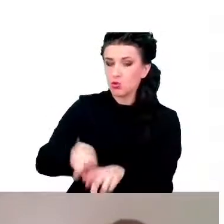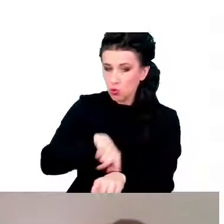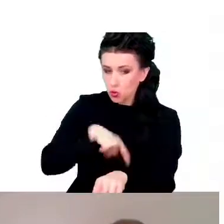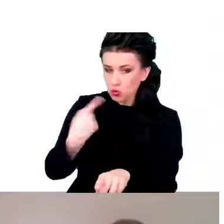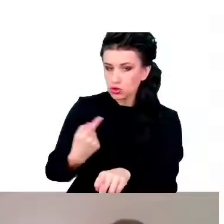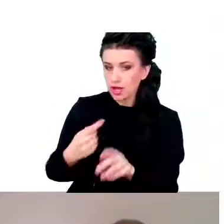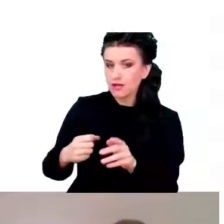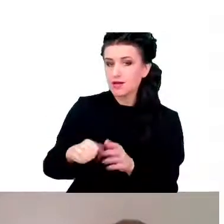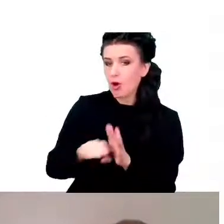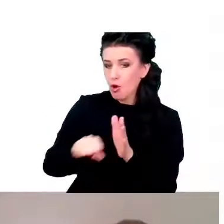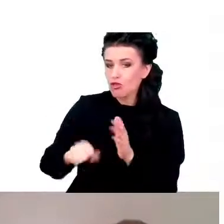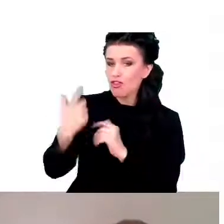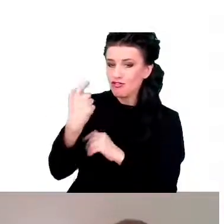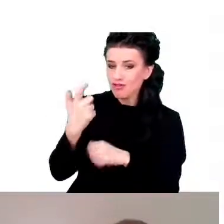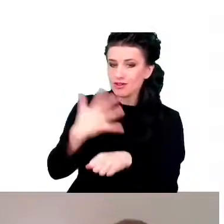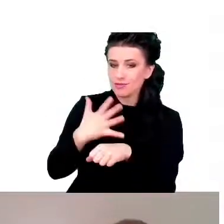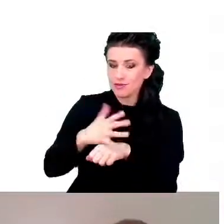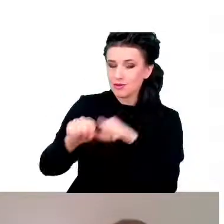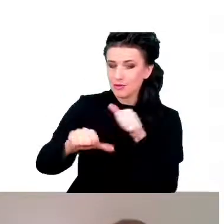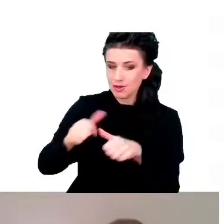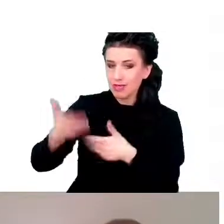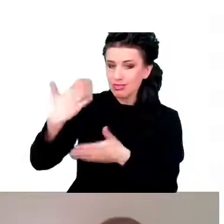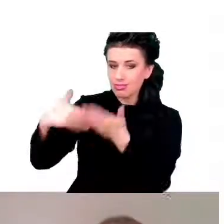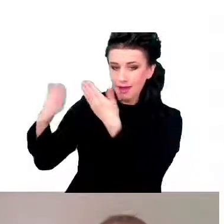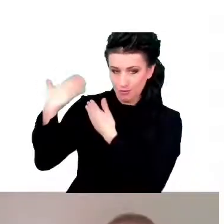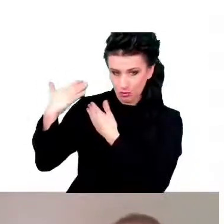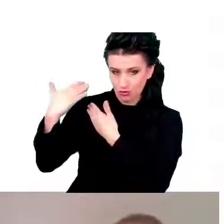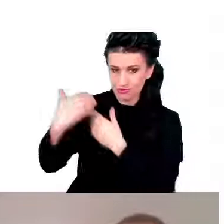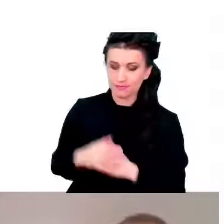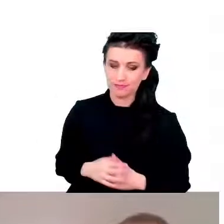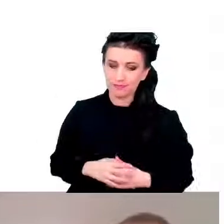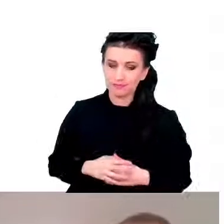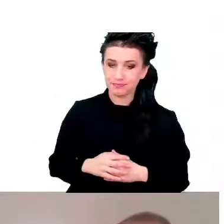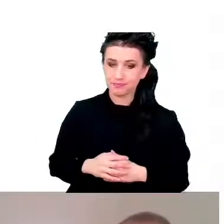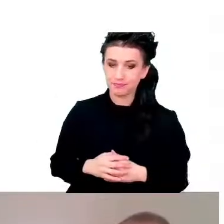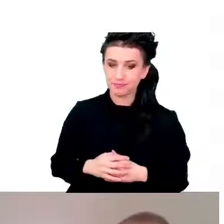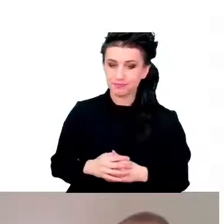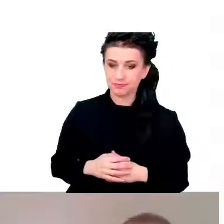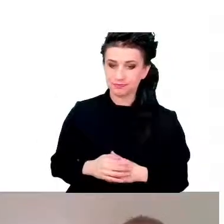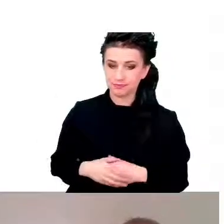lat temu i z punktu widzenia